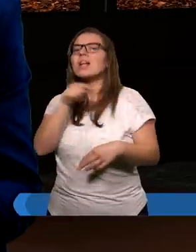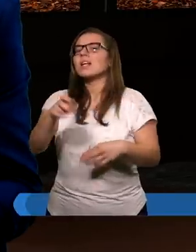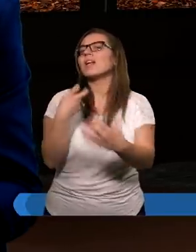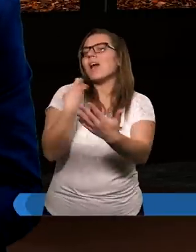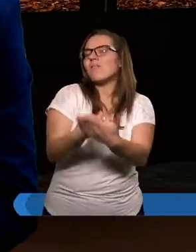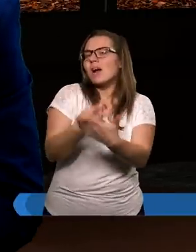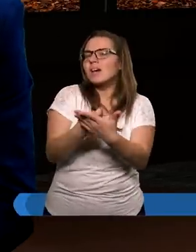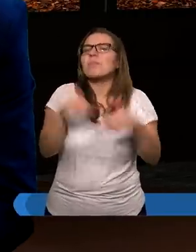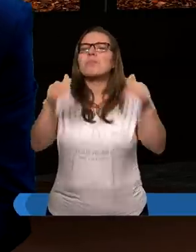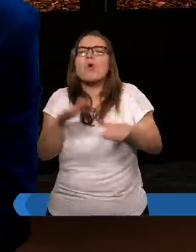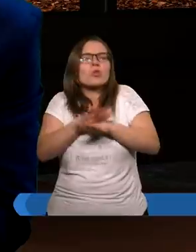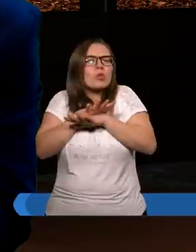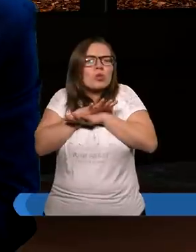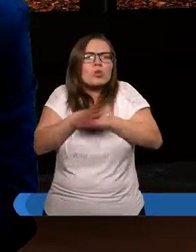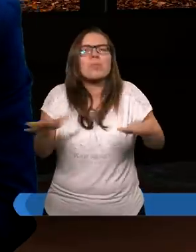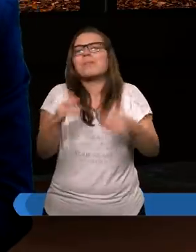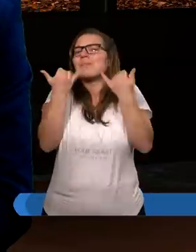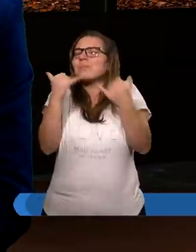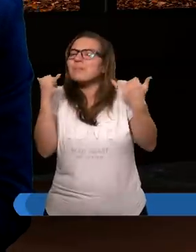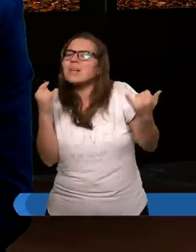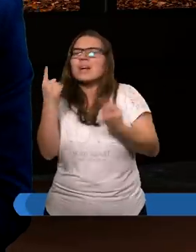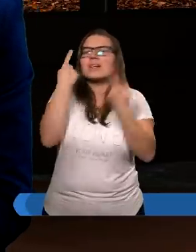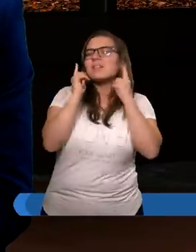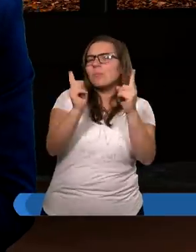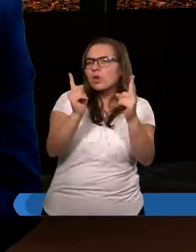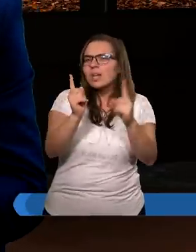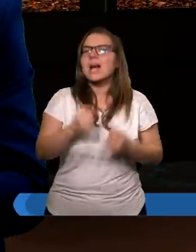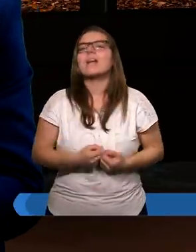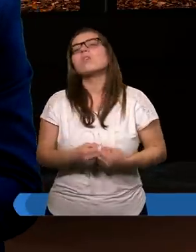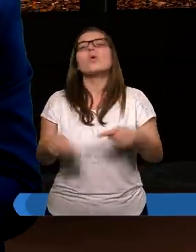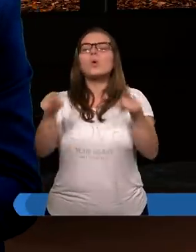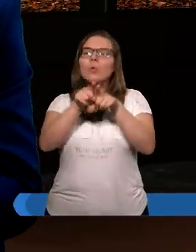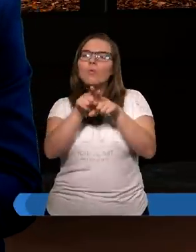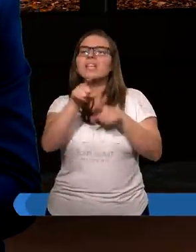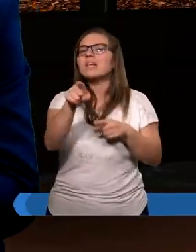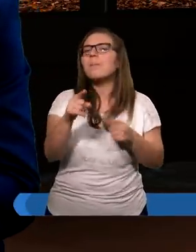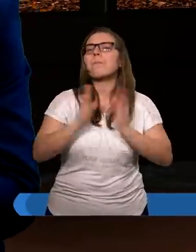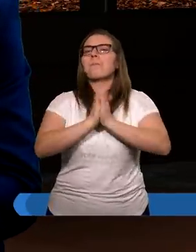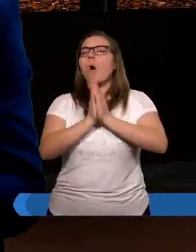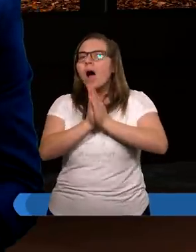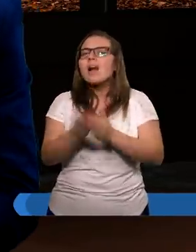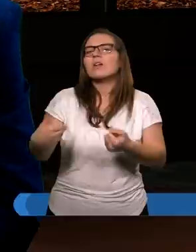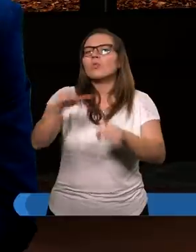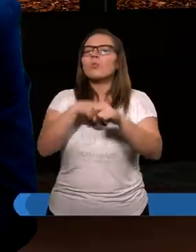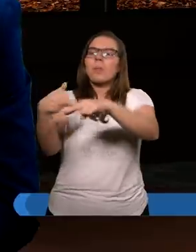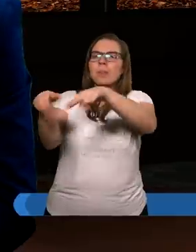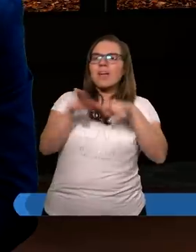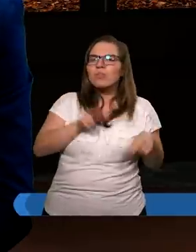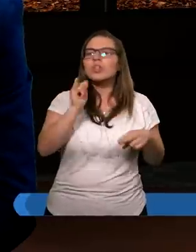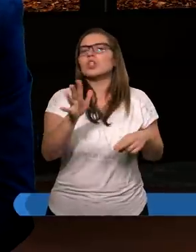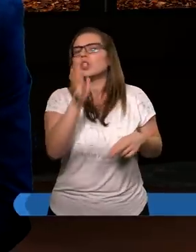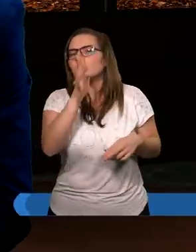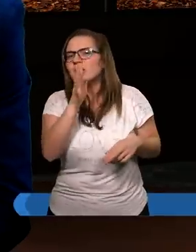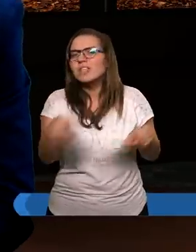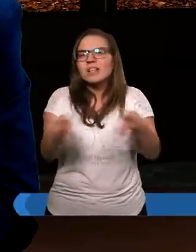Ewangelię, mogli zupełnie inaczej siebie postrzegać. Ale również i ci poganie, którzy się nawrócili, i ci Żydzi, którzy się